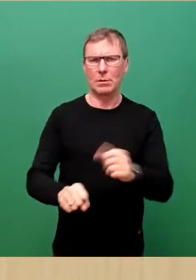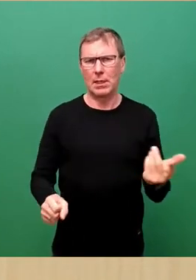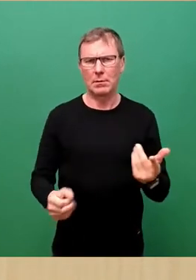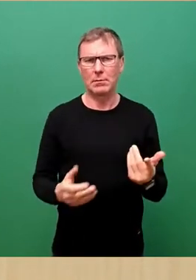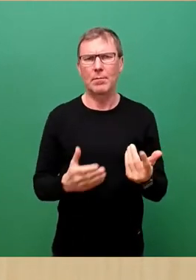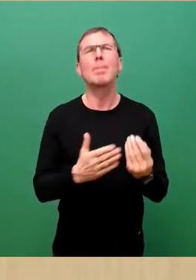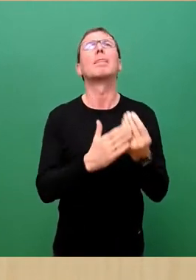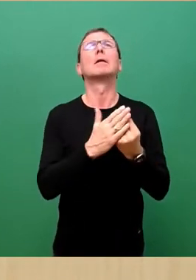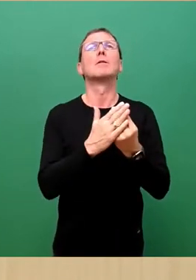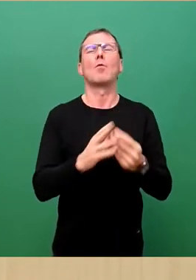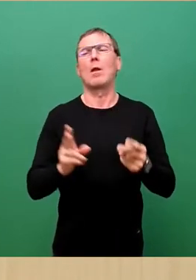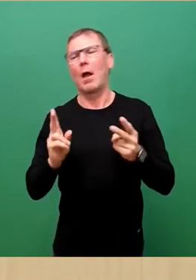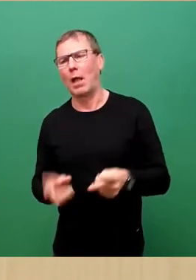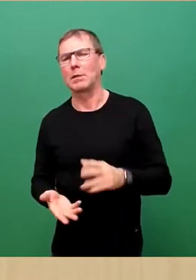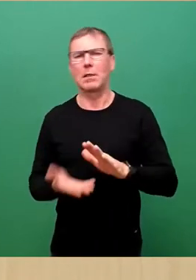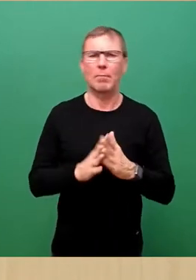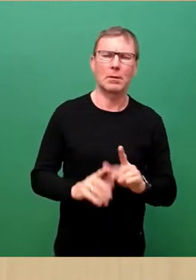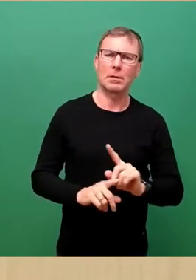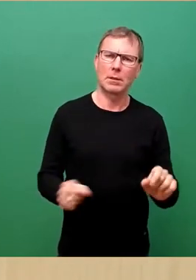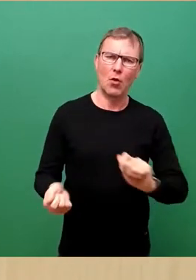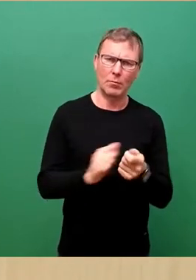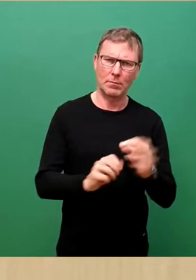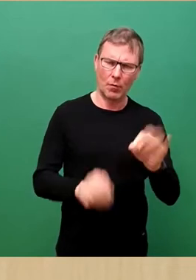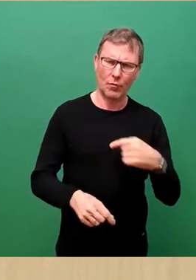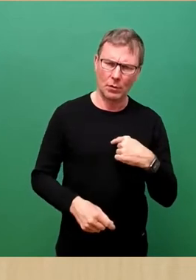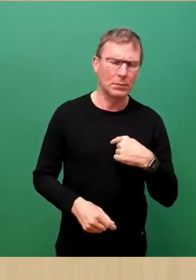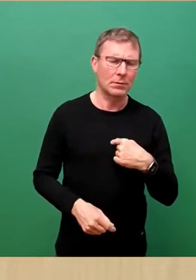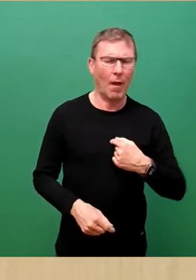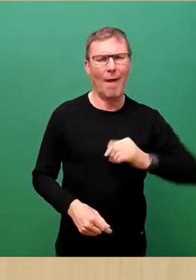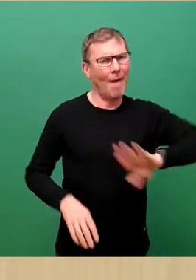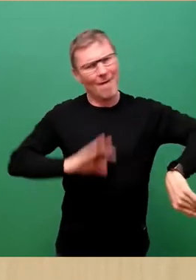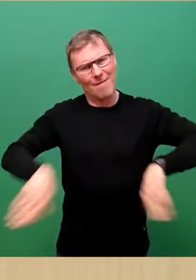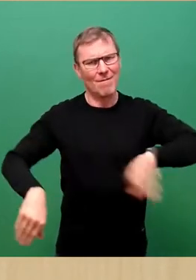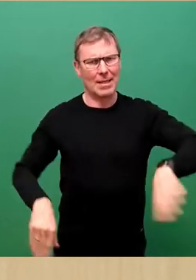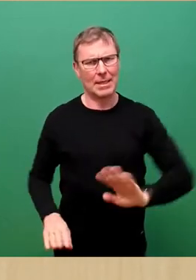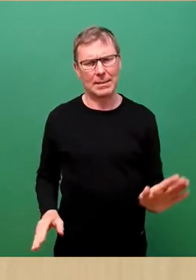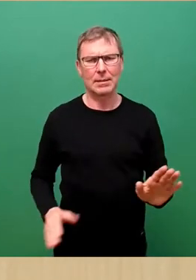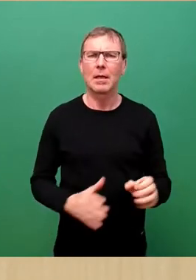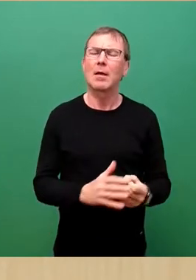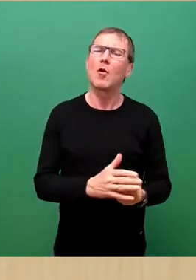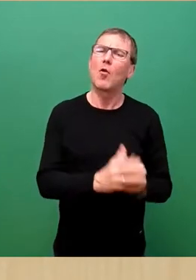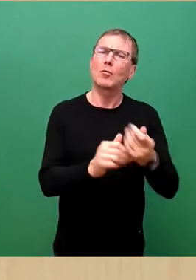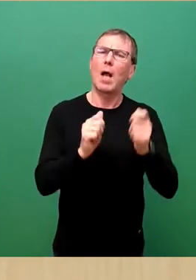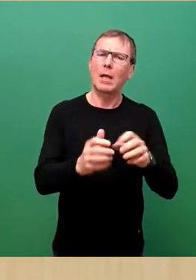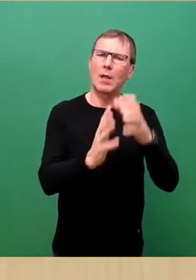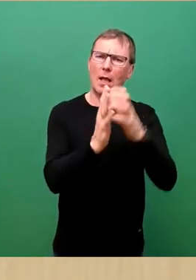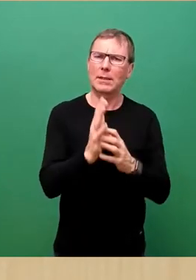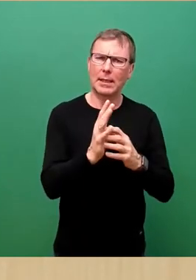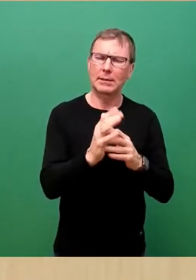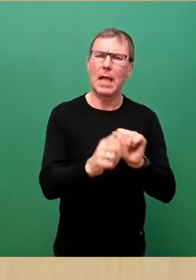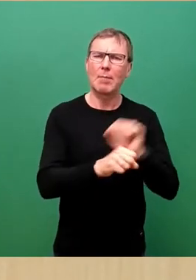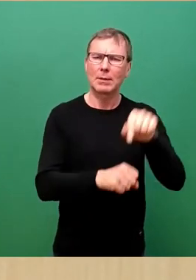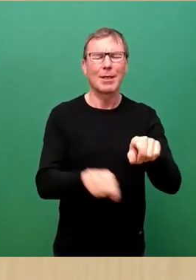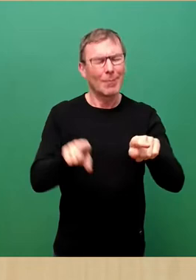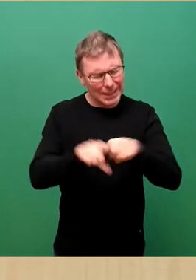rechtlich noch praktisch für uns umsetzbar sind, sollten wir hier weglassen. Der ursprüngliche Antragstext und die Petition tut aber genau das.